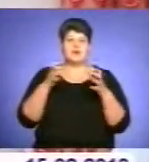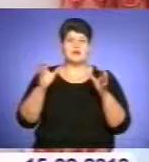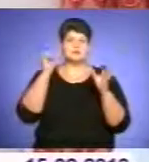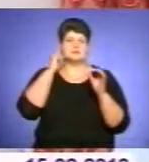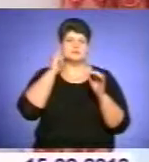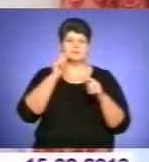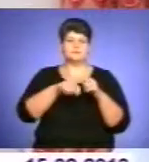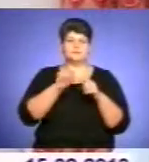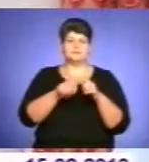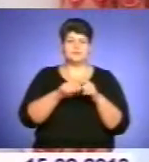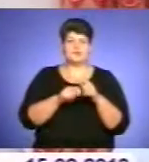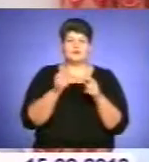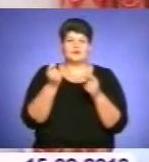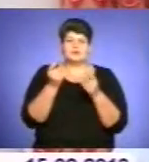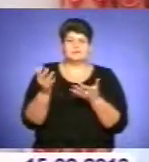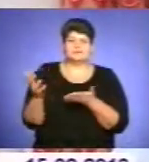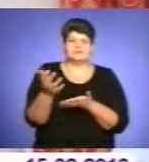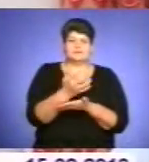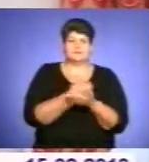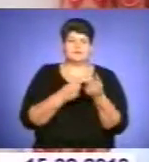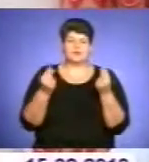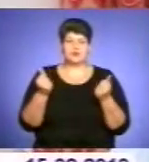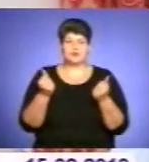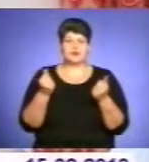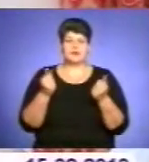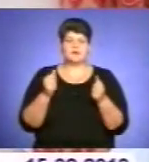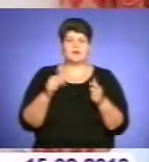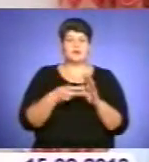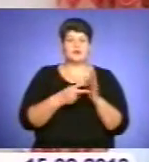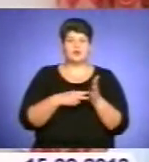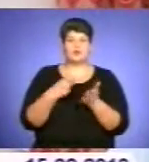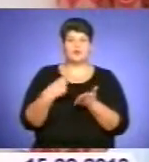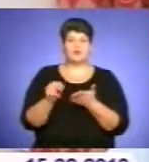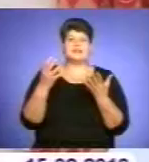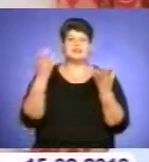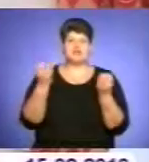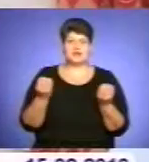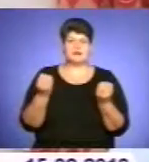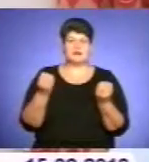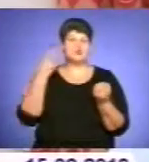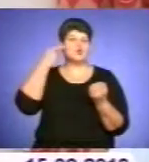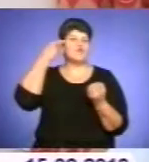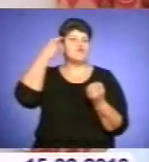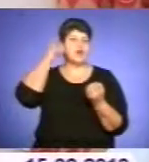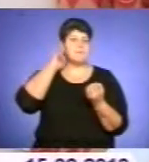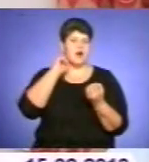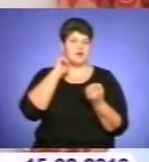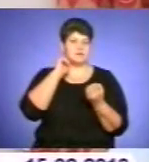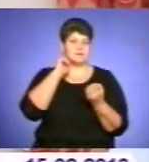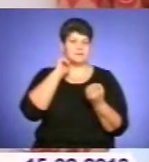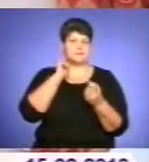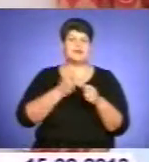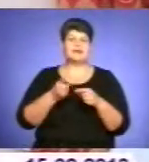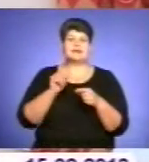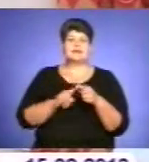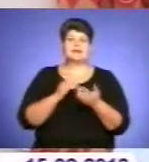вдасться зібрати трошки більше грошей, то плануємо закупити ще слухові апарати. Це є